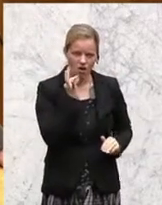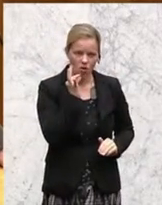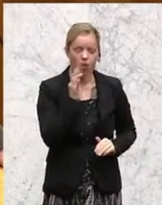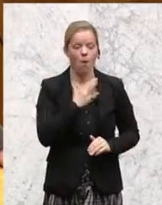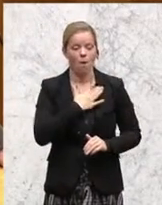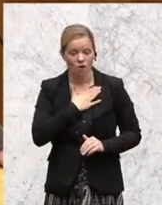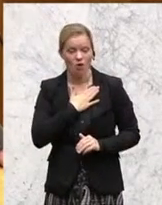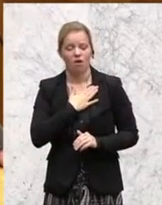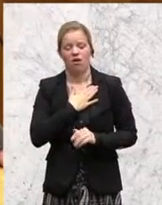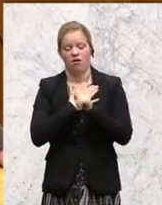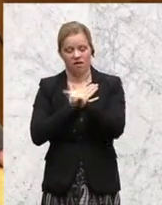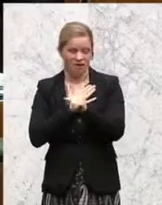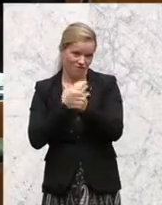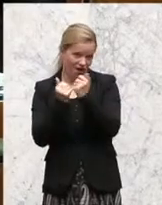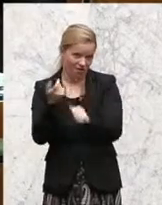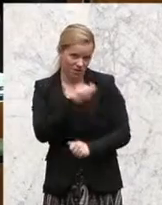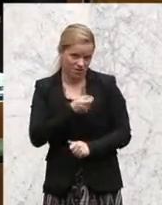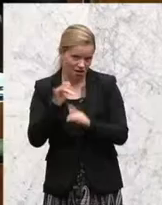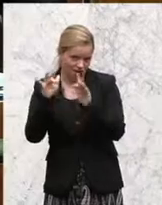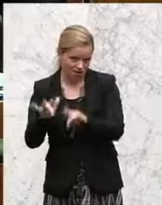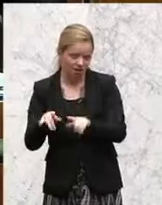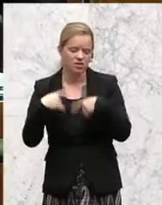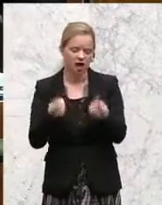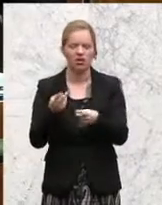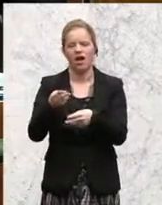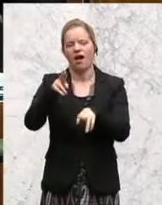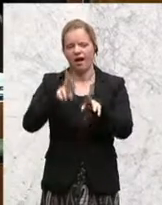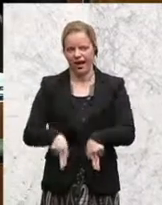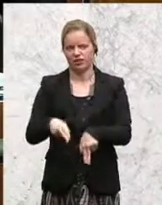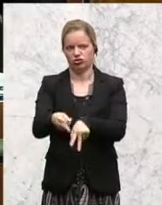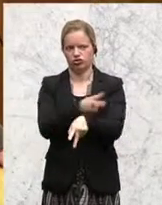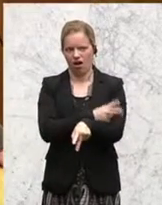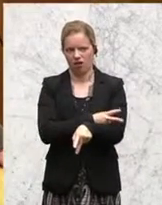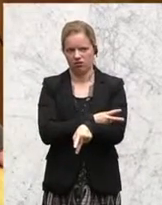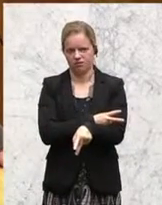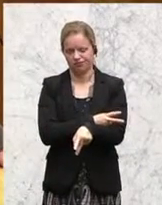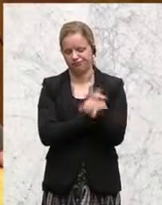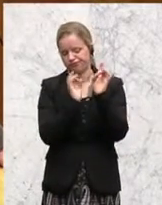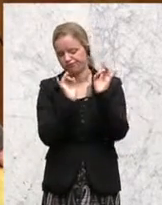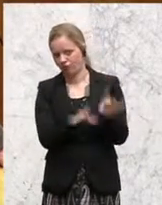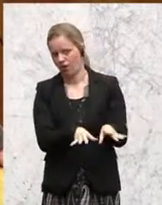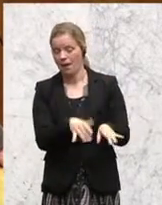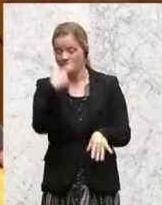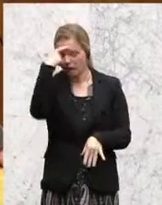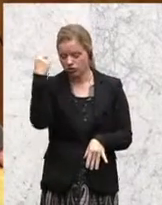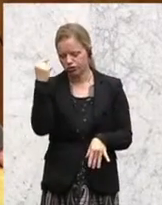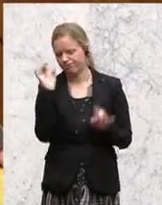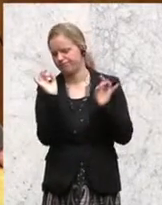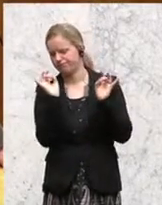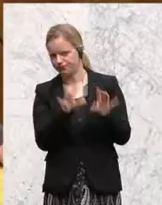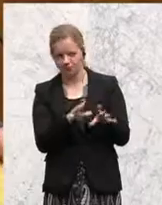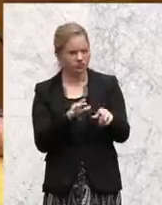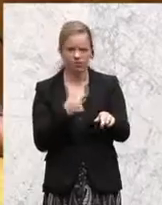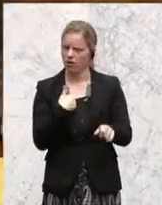die freiheitliche Partei, dann lassen wir nicht nur den Rechtsstaat, sondern auch die Menschen im Stich. Und dazu sind wir Grüne mit Sicherheit